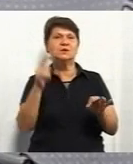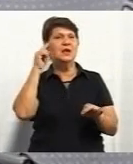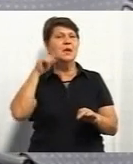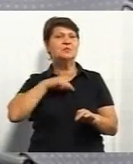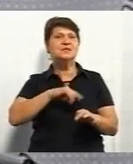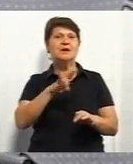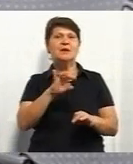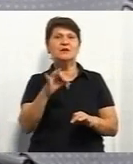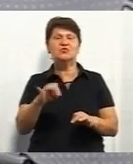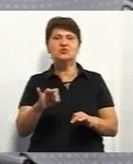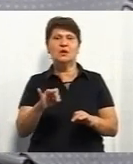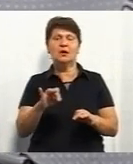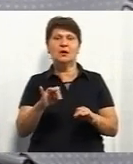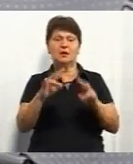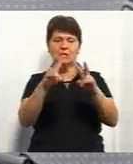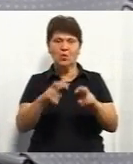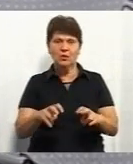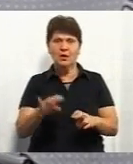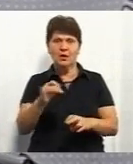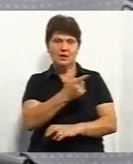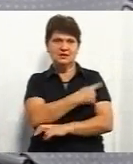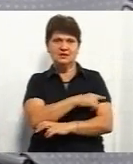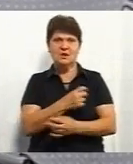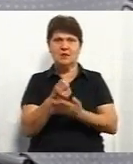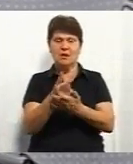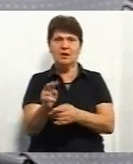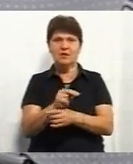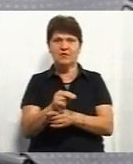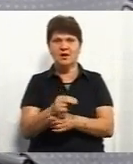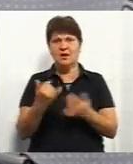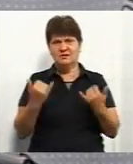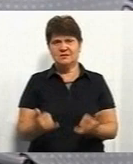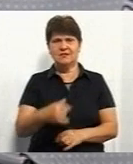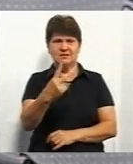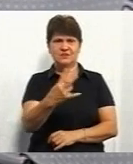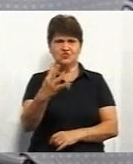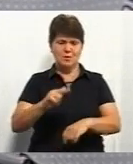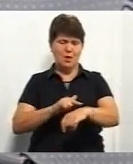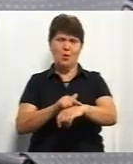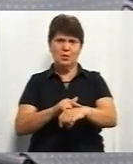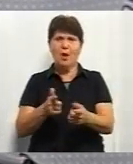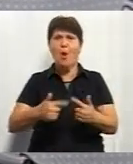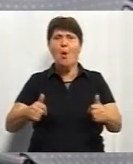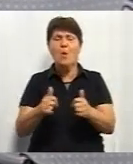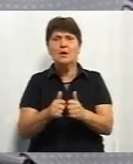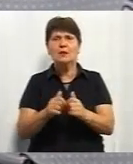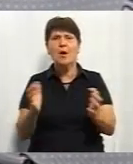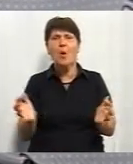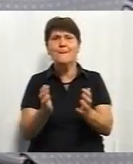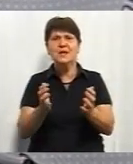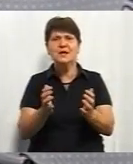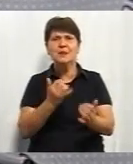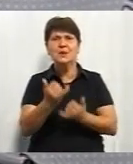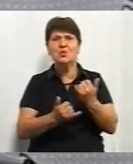стаціонарне лікування. Зараз 24 години орган опіки та піклування дає